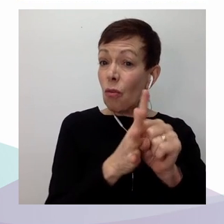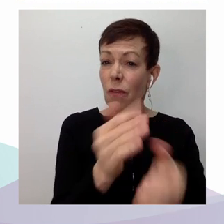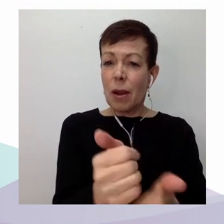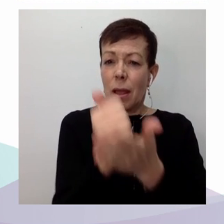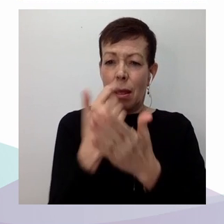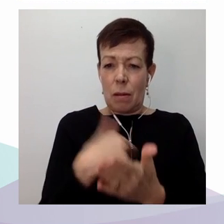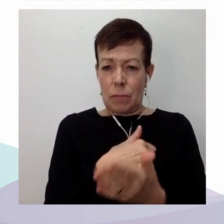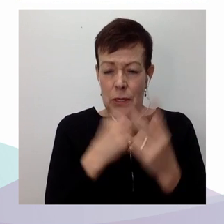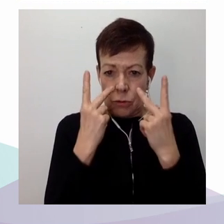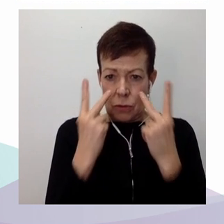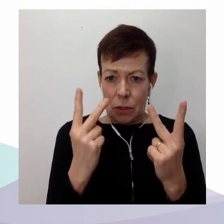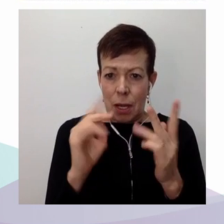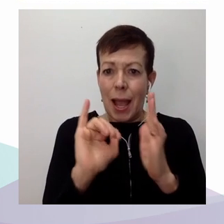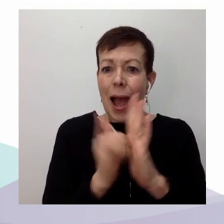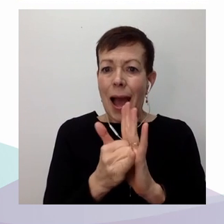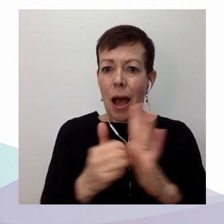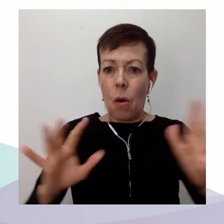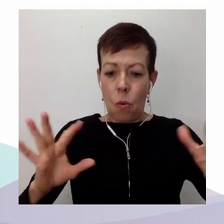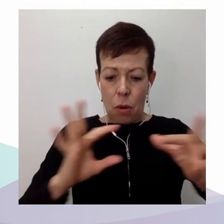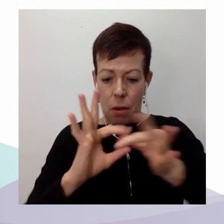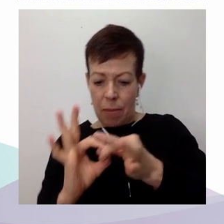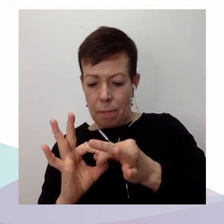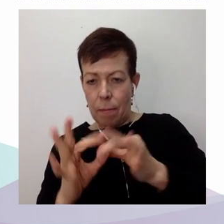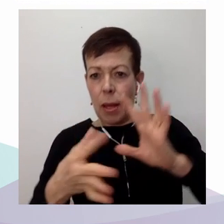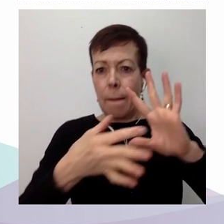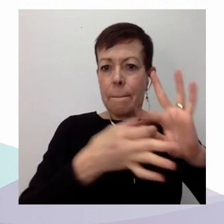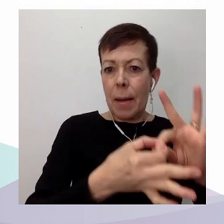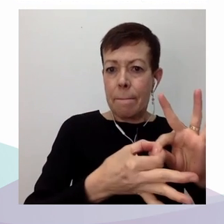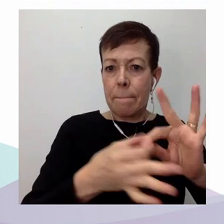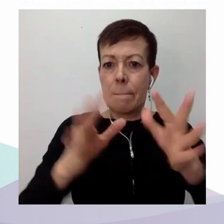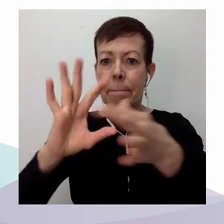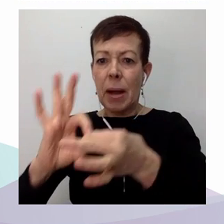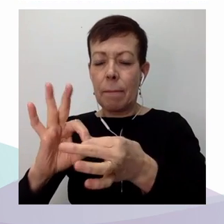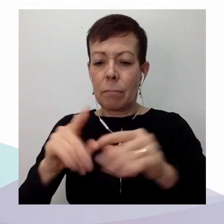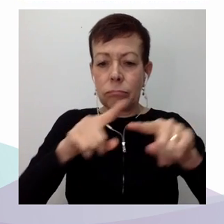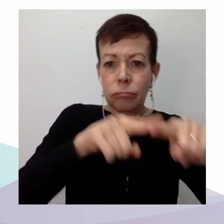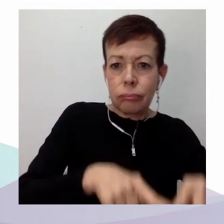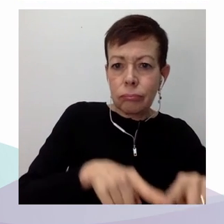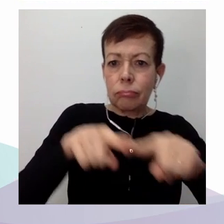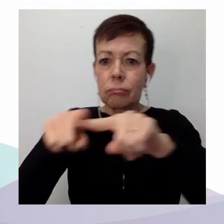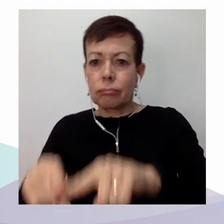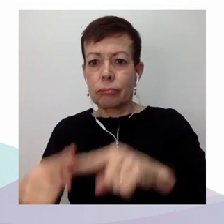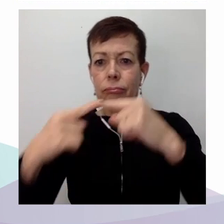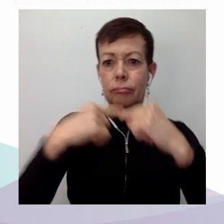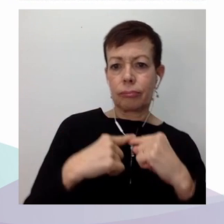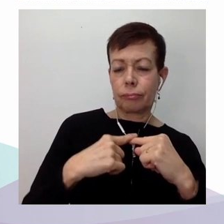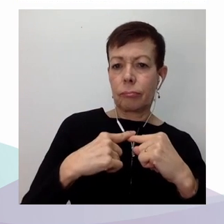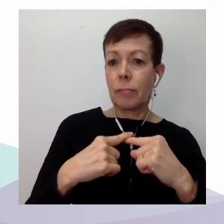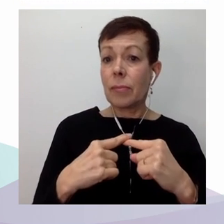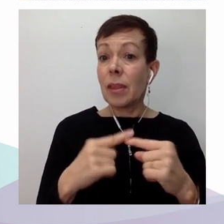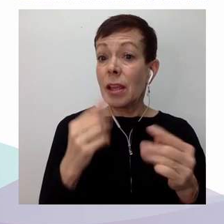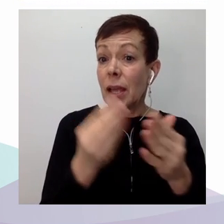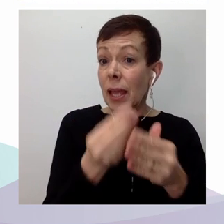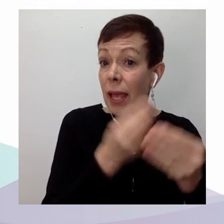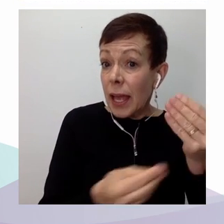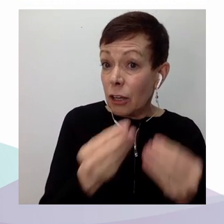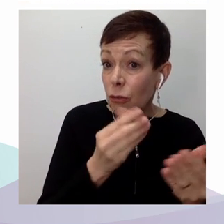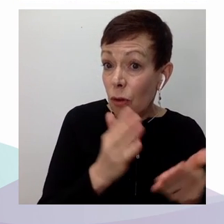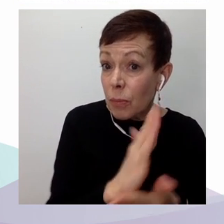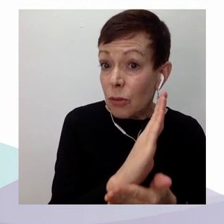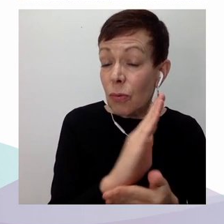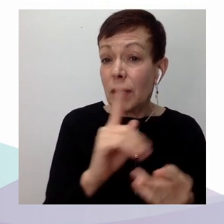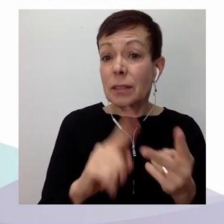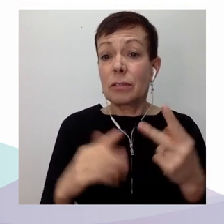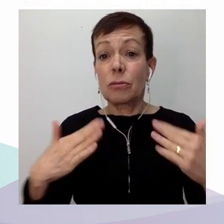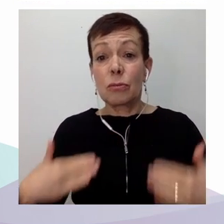et l'interdépendance entre les droits économiques et sociaux et les droits civils et politiques. Les droits civils et politiques, ici,